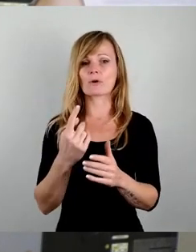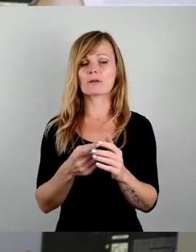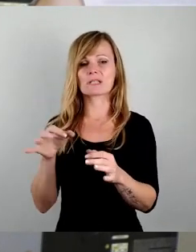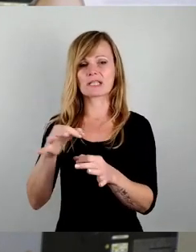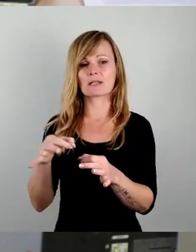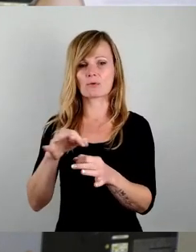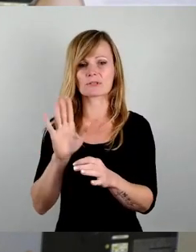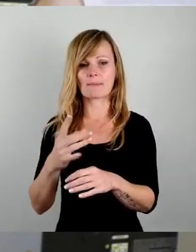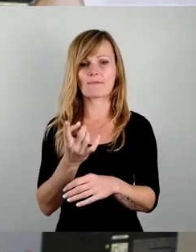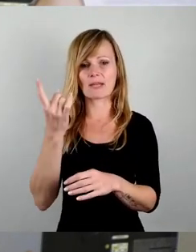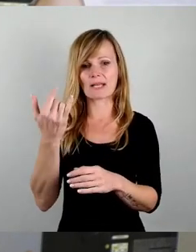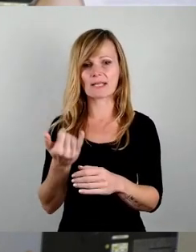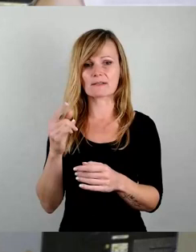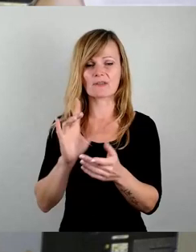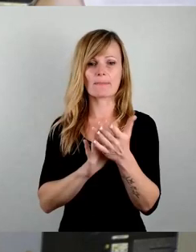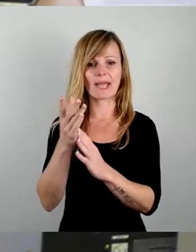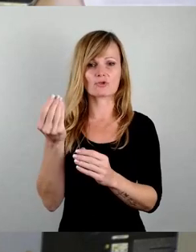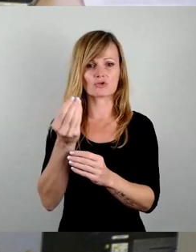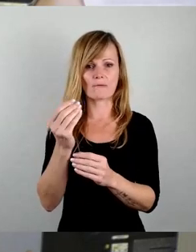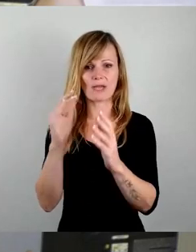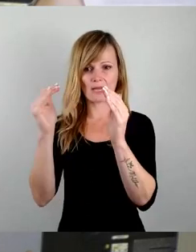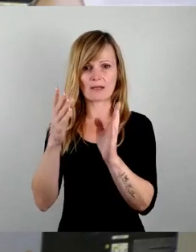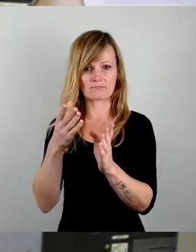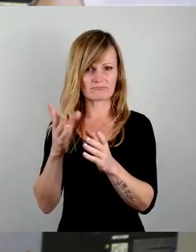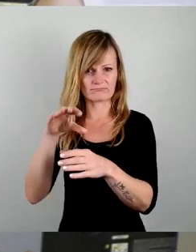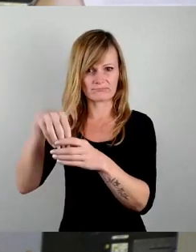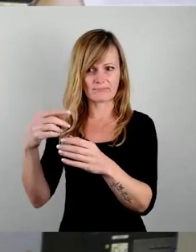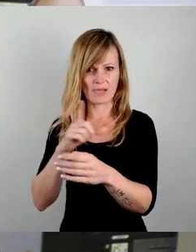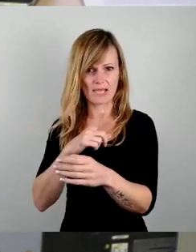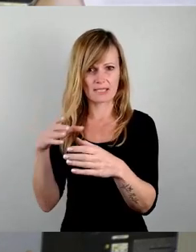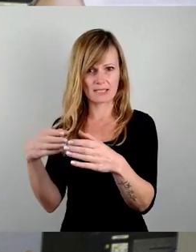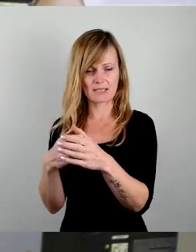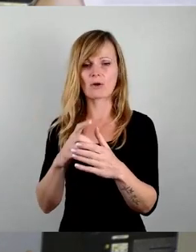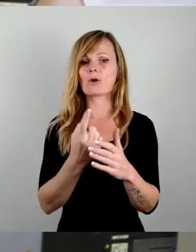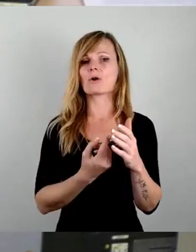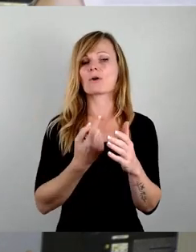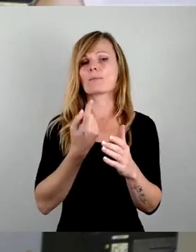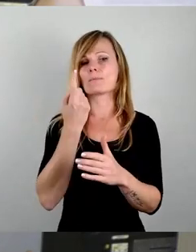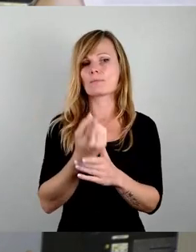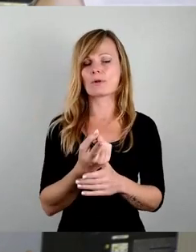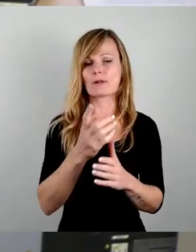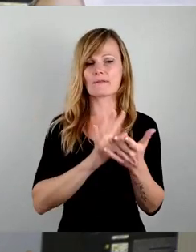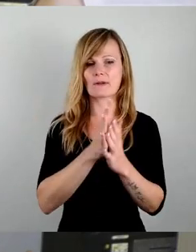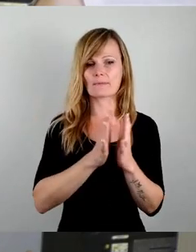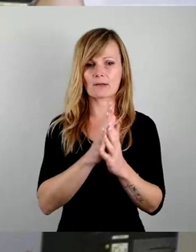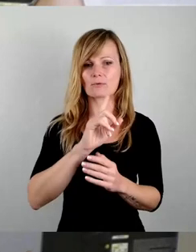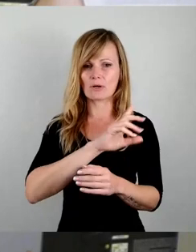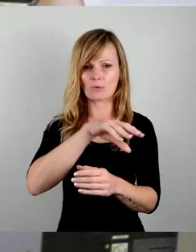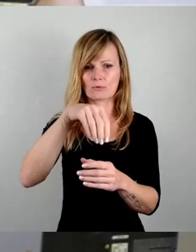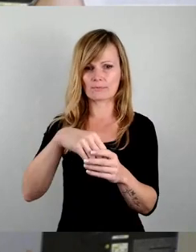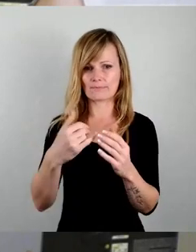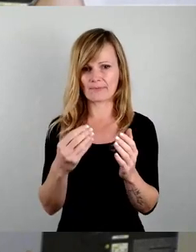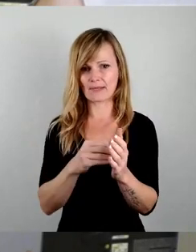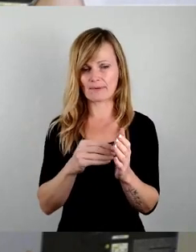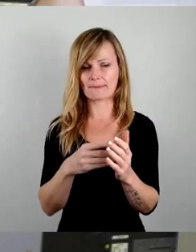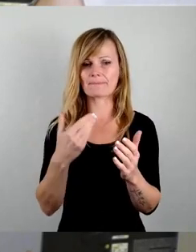Brennstoff eingestuft sind, und auch die Müllverbrennung ist in den nationalen Emissionshandel aufgenommen. Dieser Gebührensprung